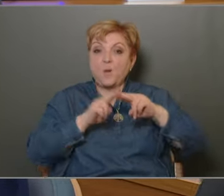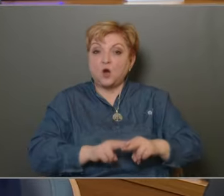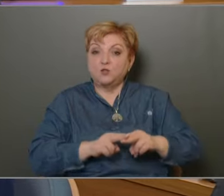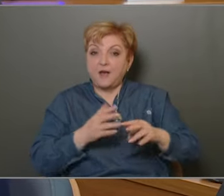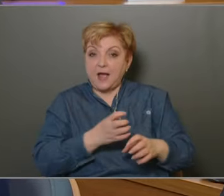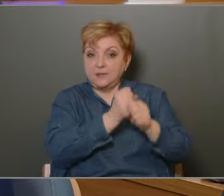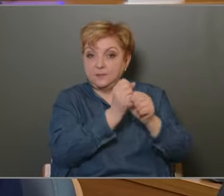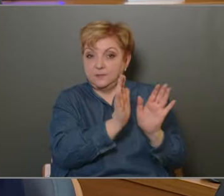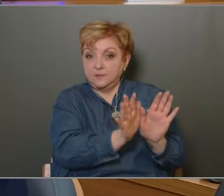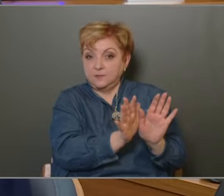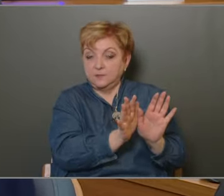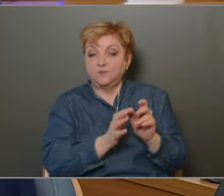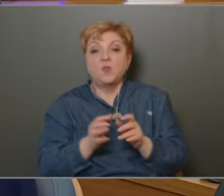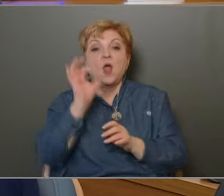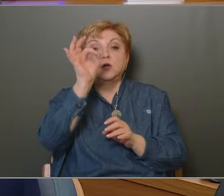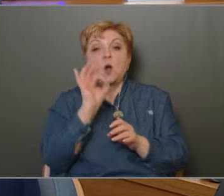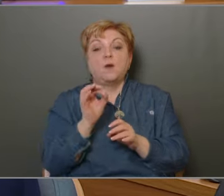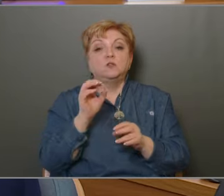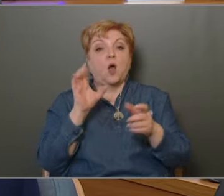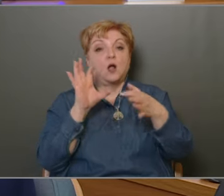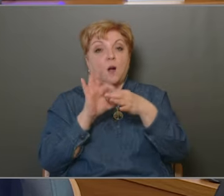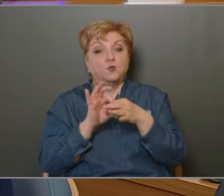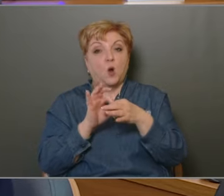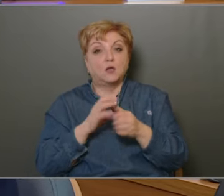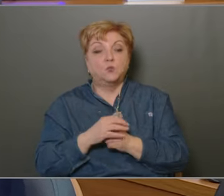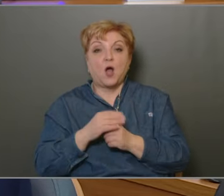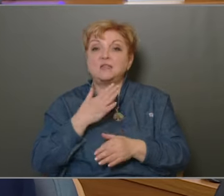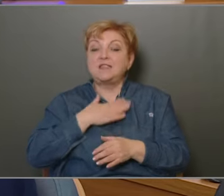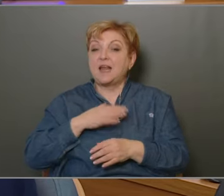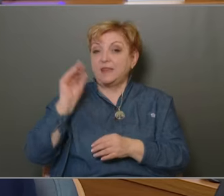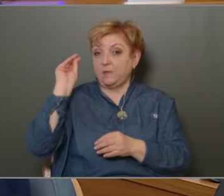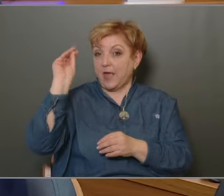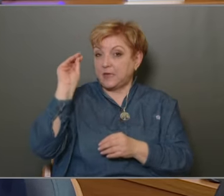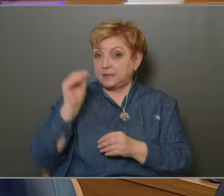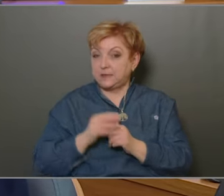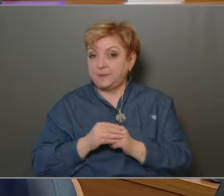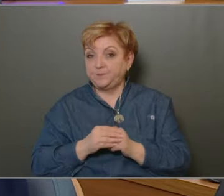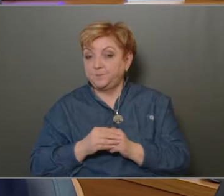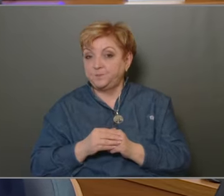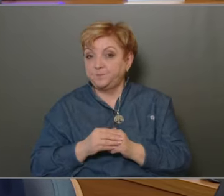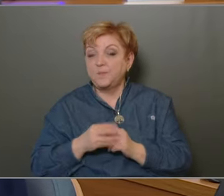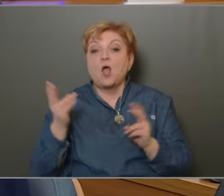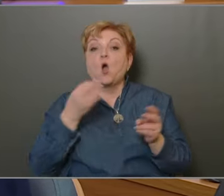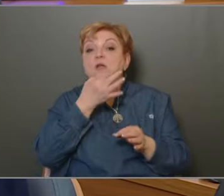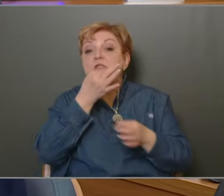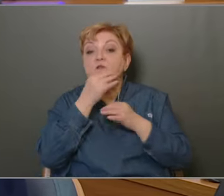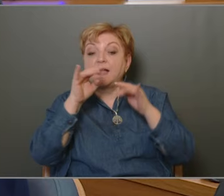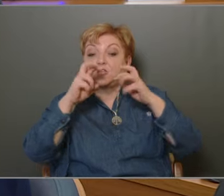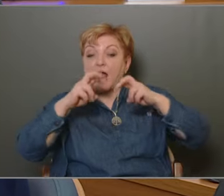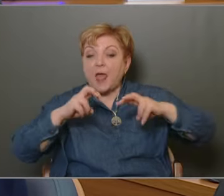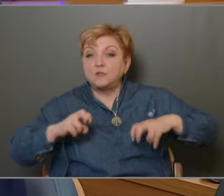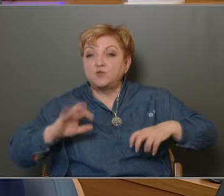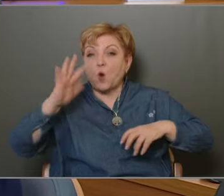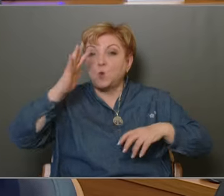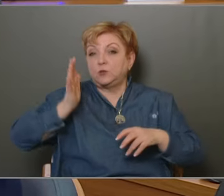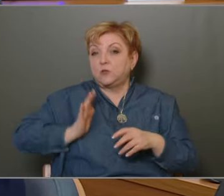képződne belőle. A kamattal kapcsolatban csak szeretném jelezni, hogy ahol a szöveges elemzés van,